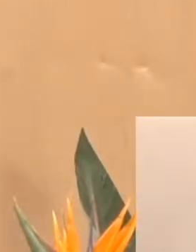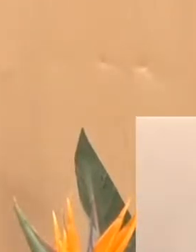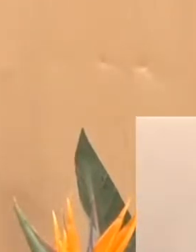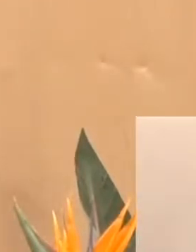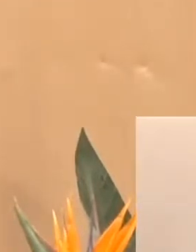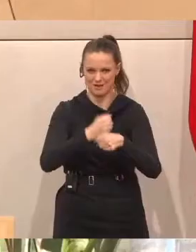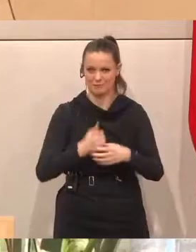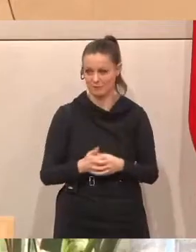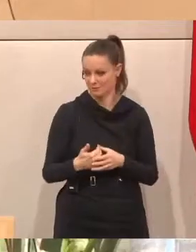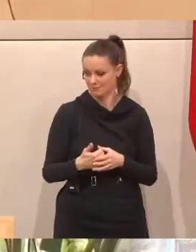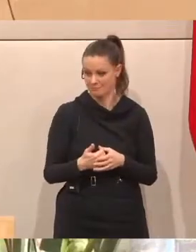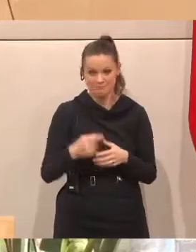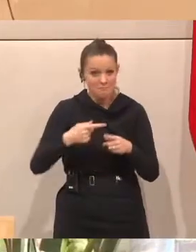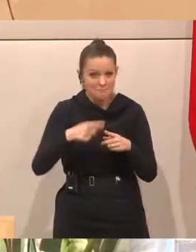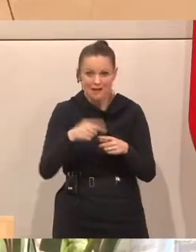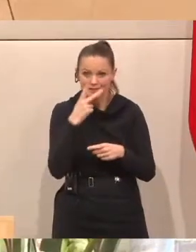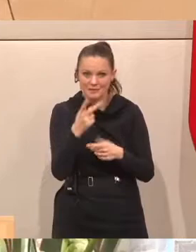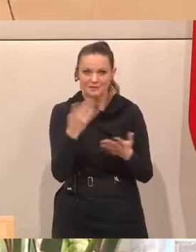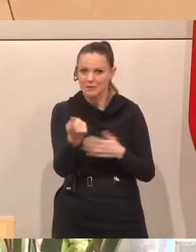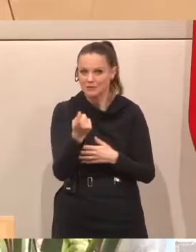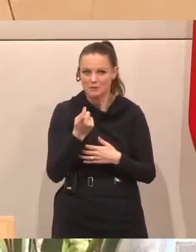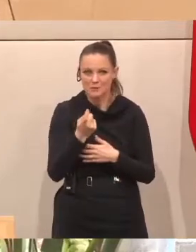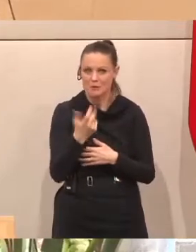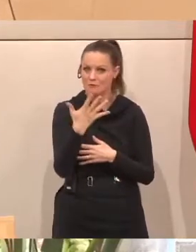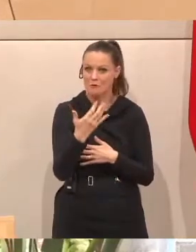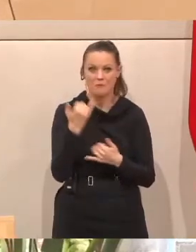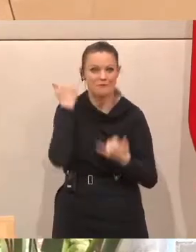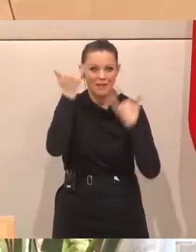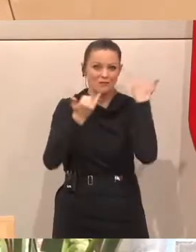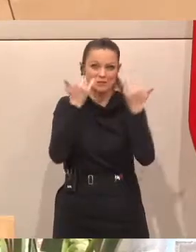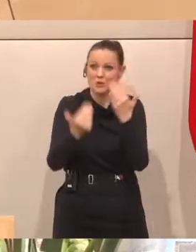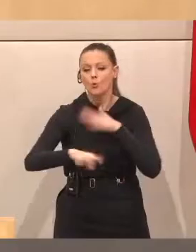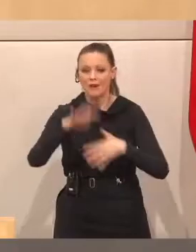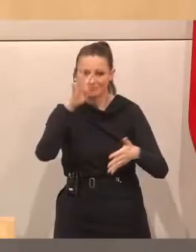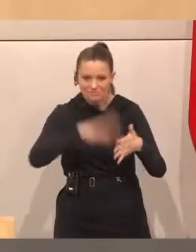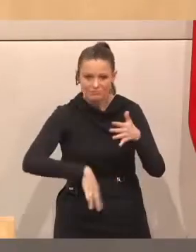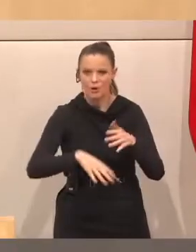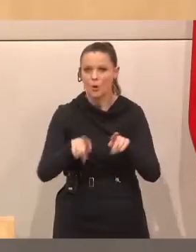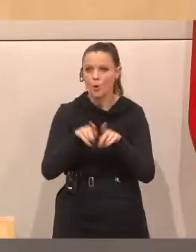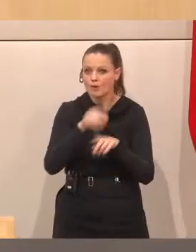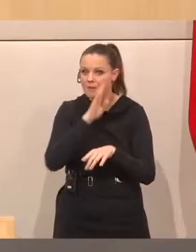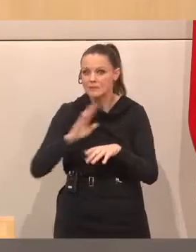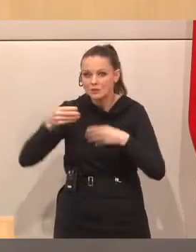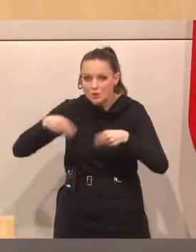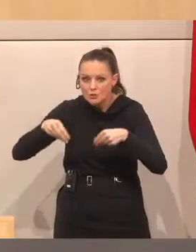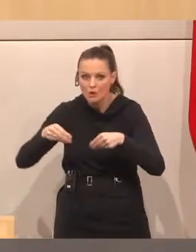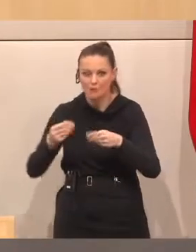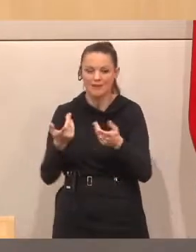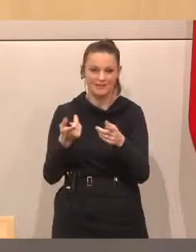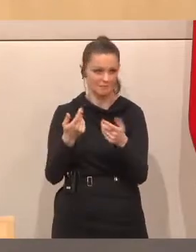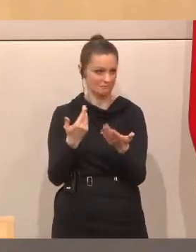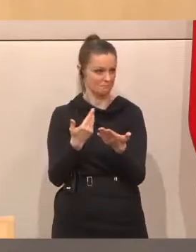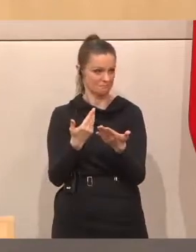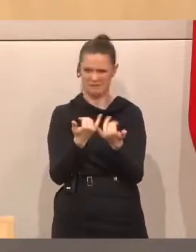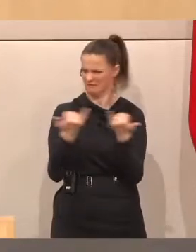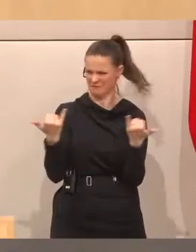Nominierungen. Wir werden Ihnen fünf Innovationen vorstellen, die wirklich bewegen. Kommen wir jetzt zu diesen fünf, die wir gerne mit den österreichischen